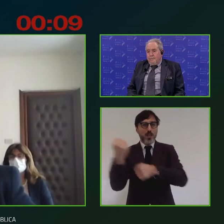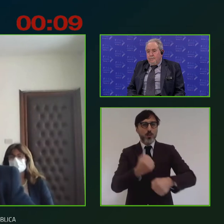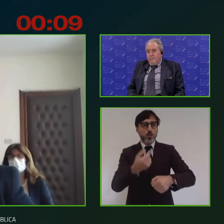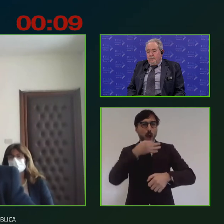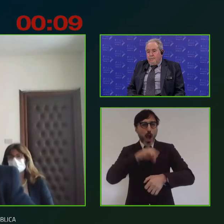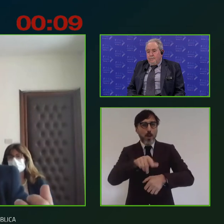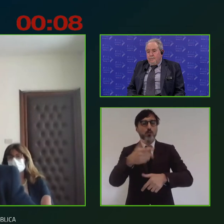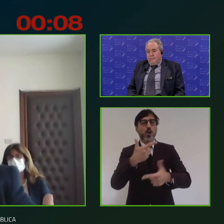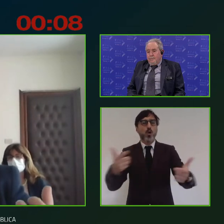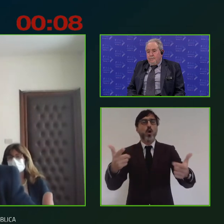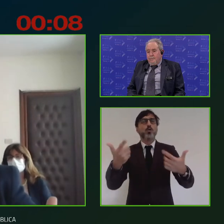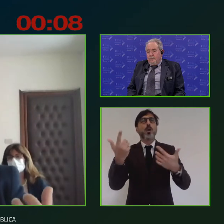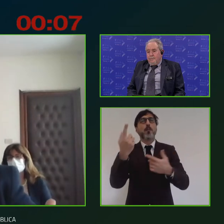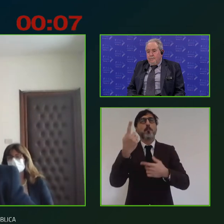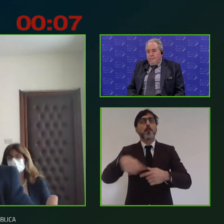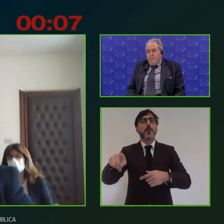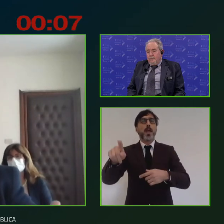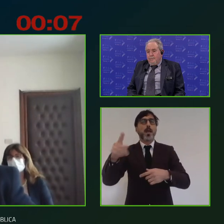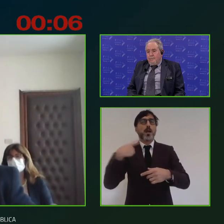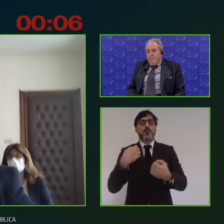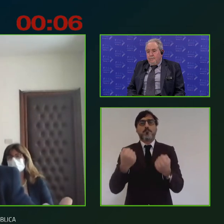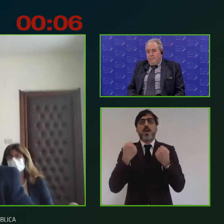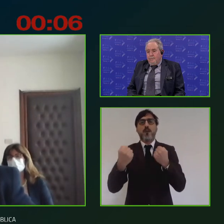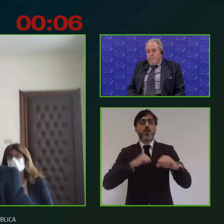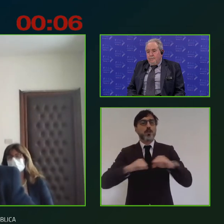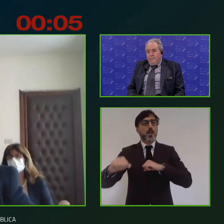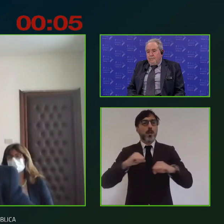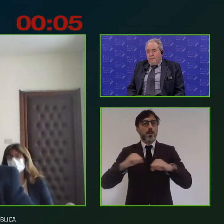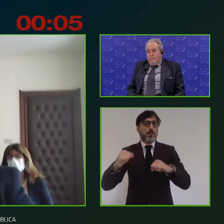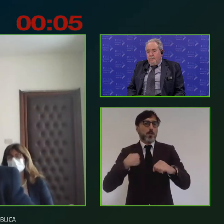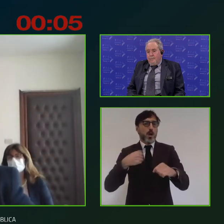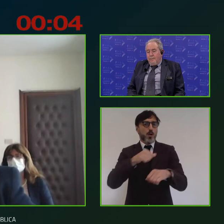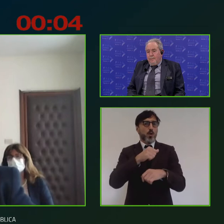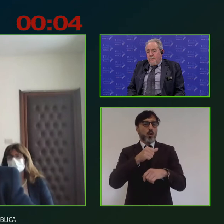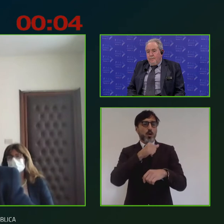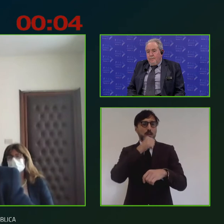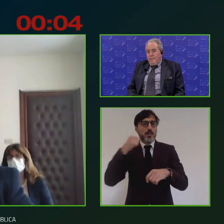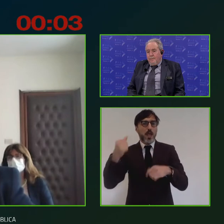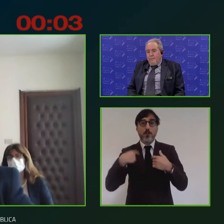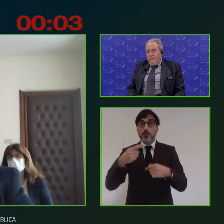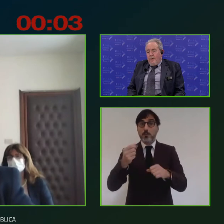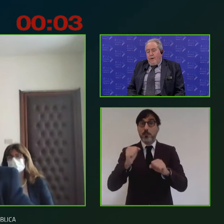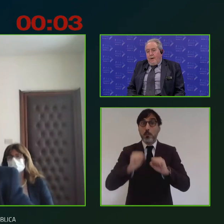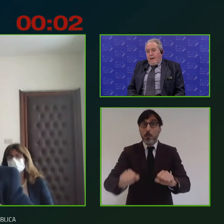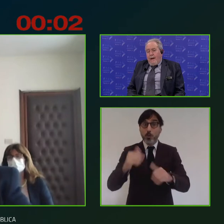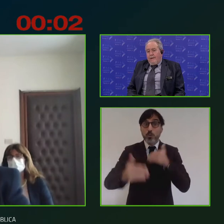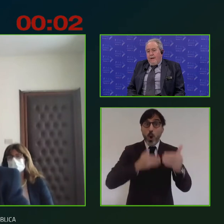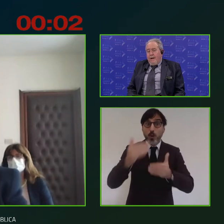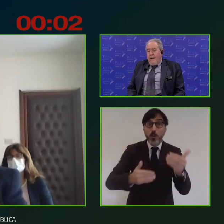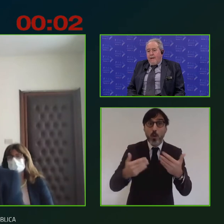e quindi di rafforzamento amministrativo che è necessaria. Mi direte voi se devo continuare?